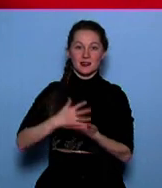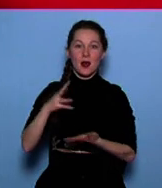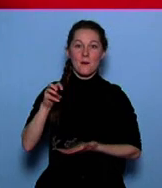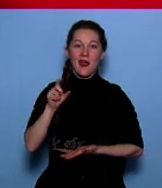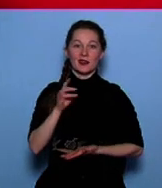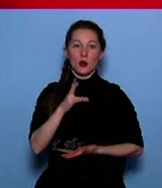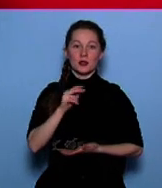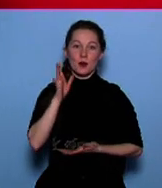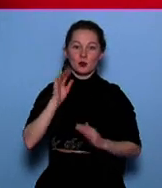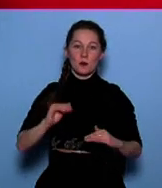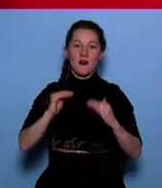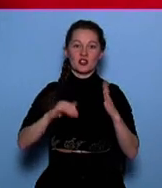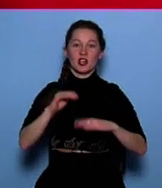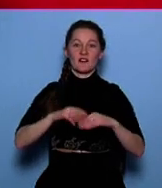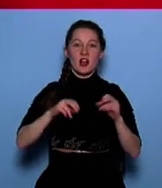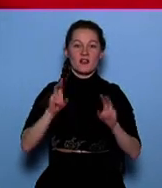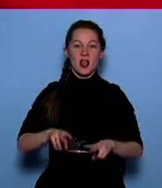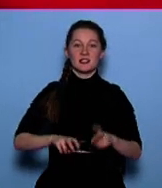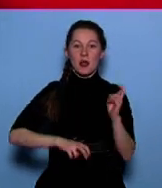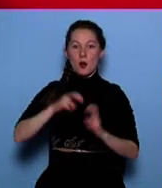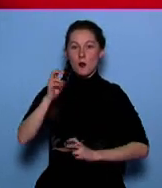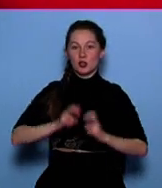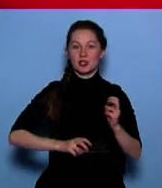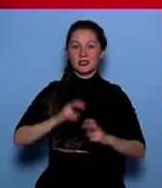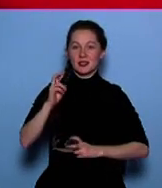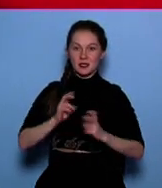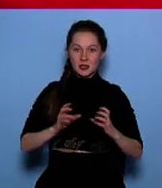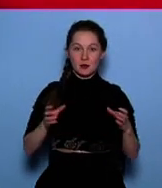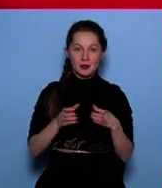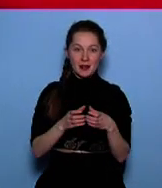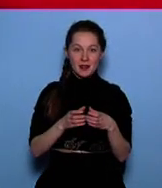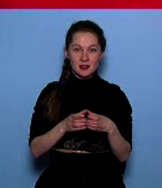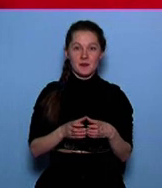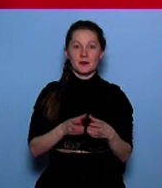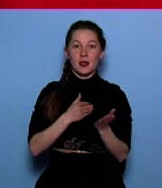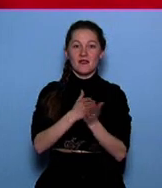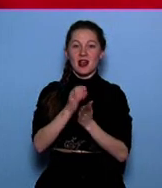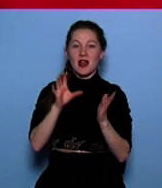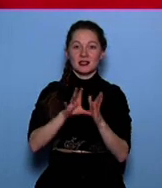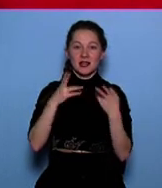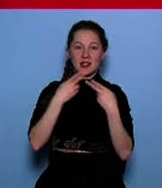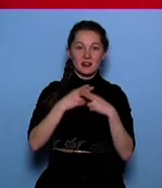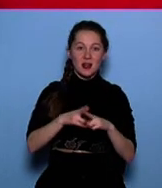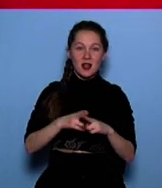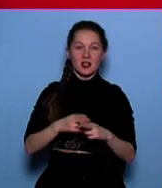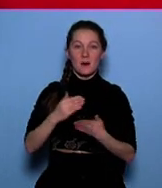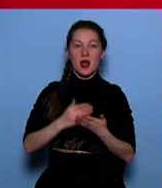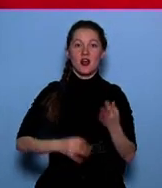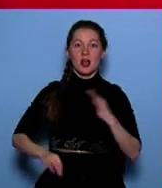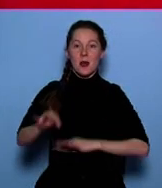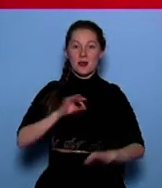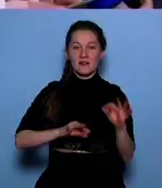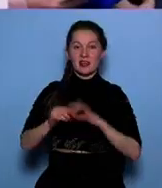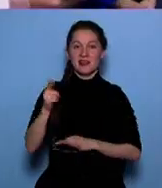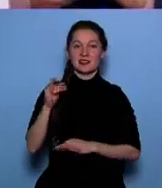повышать квалификацию сотрудники промышленных предприятий региона по таким направлениям, как электротехнологии, программирование и гидравлика.